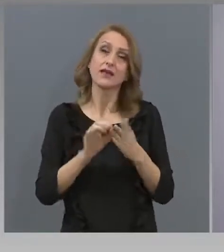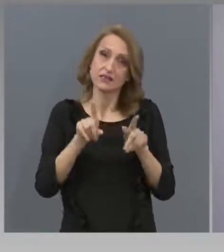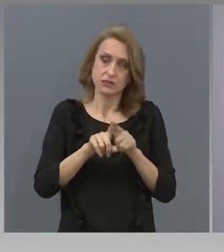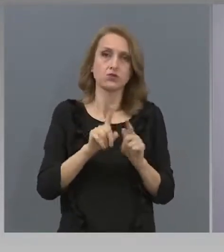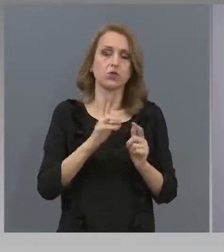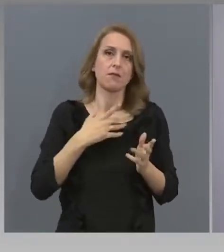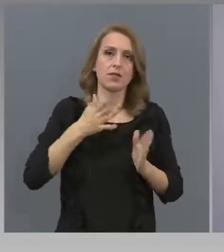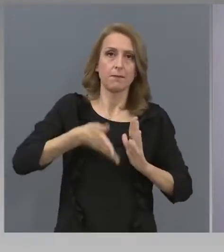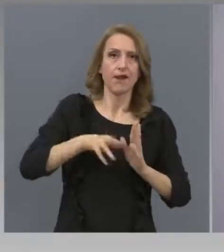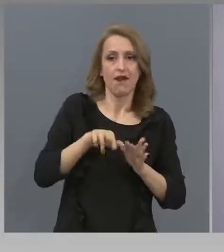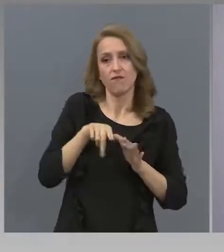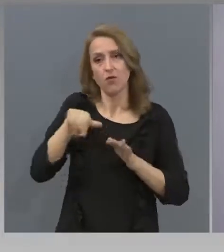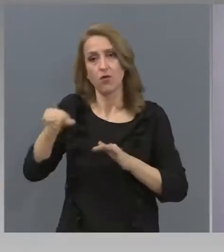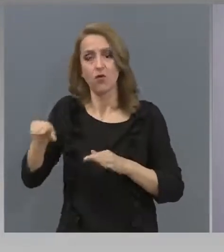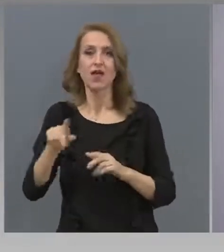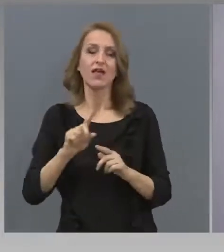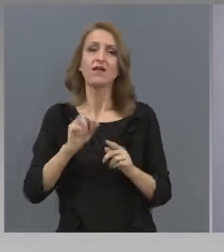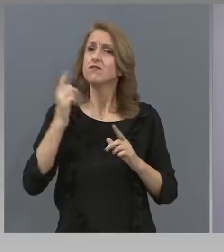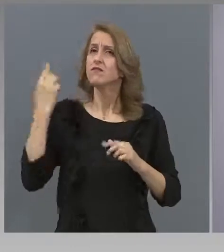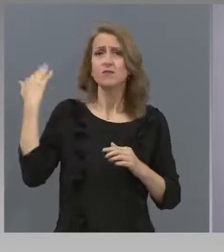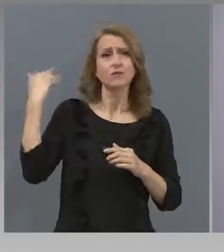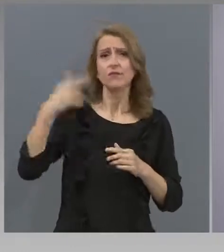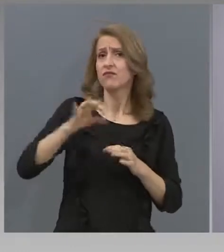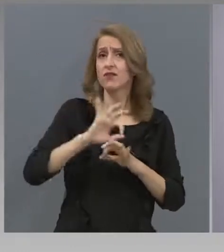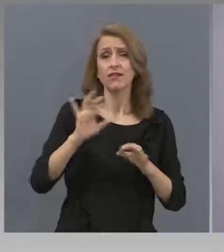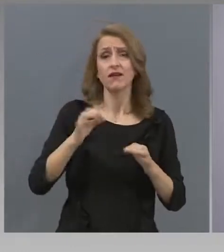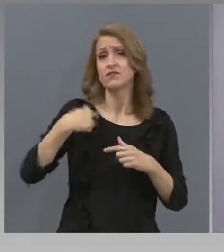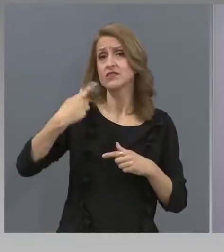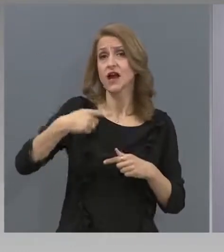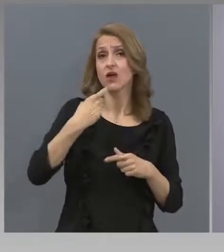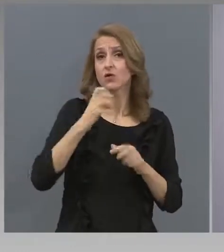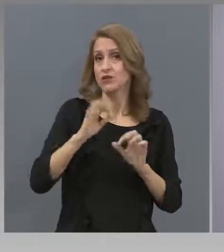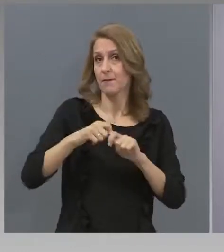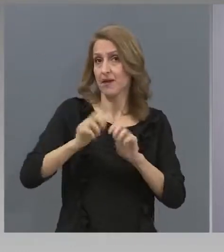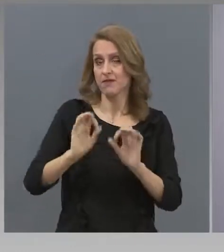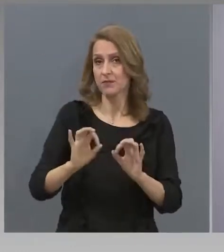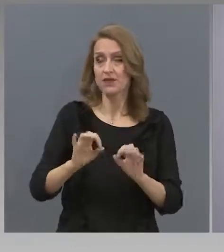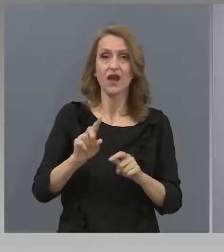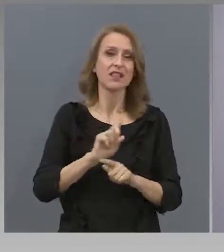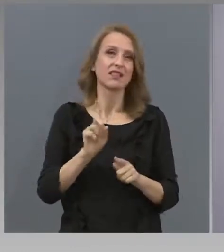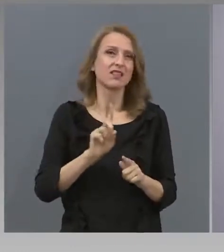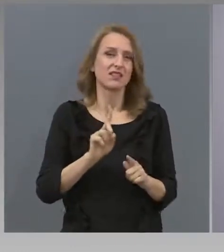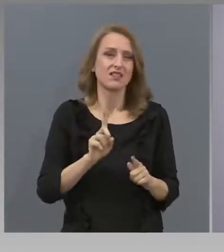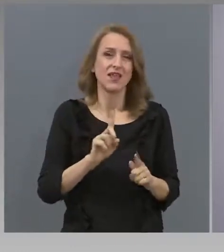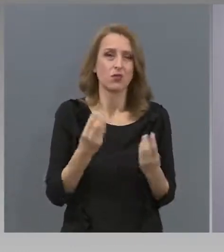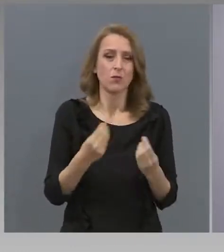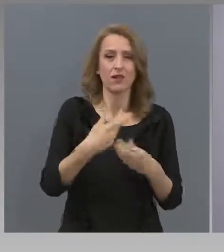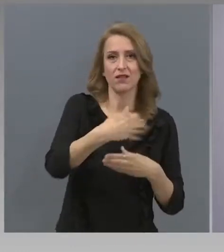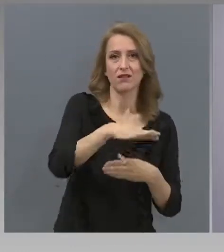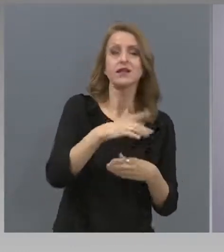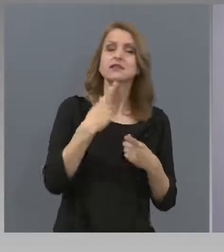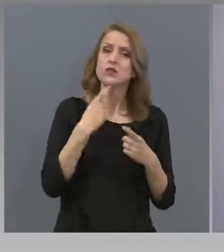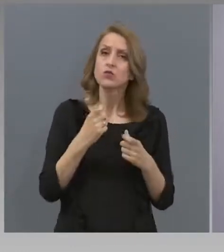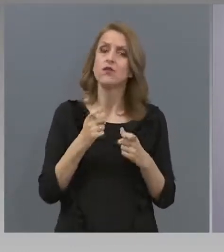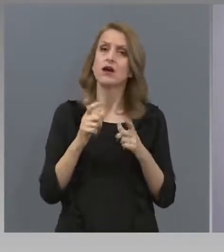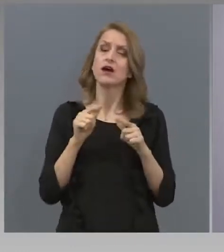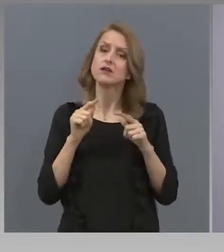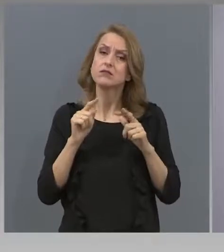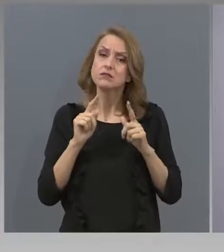тази година от тази възможност. Всички тези дейности, които ще се проведат присъствено в училище, ще се проведат при